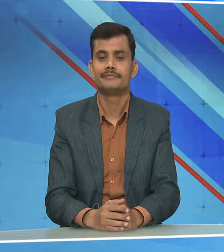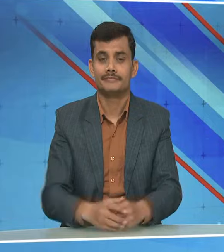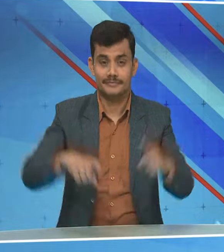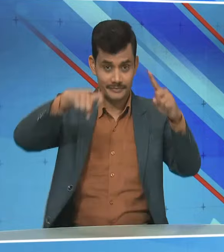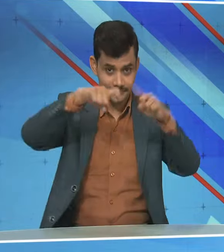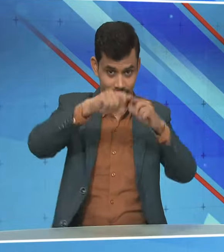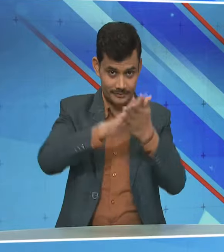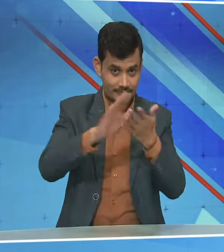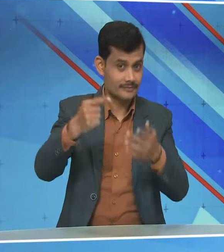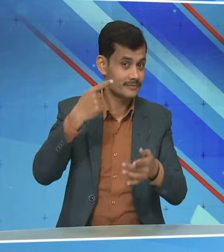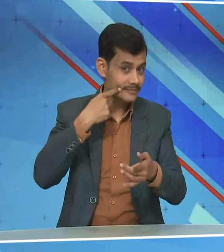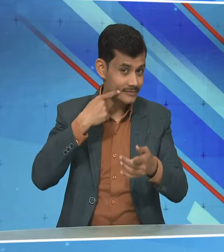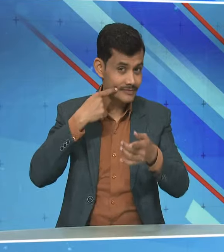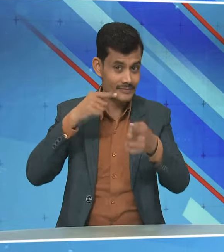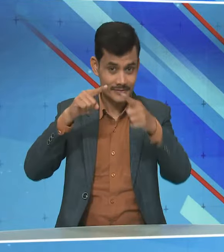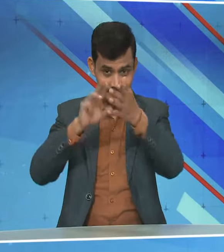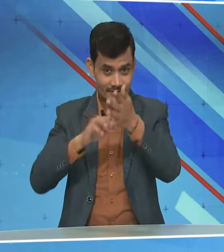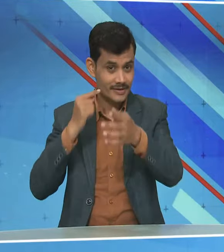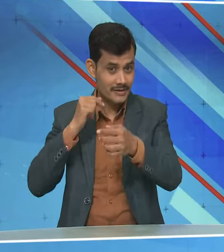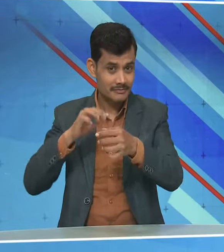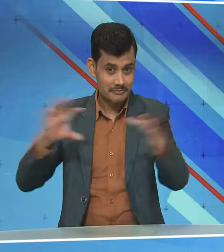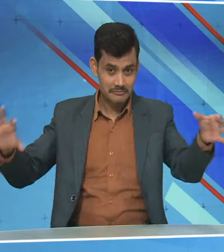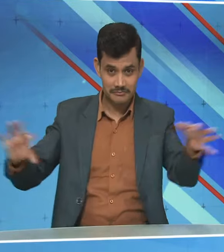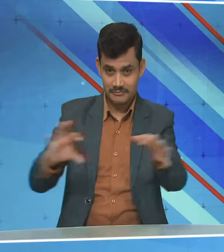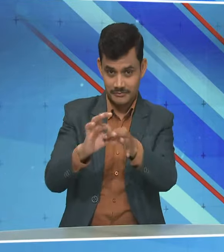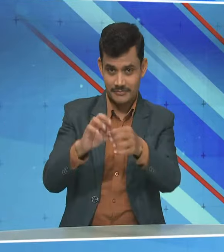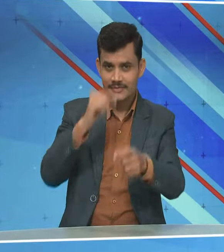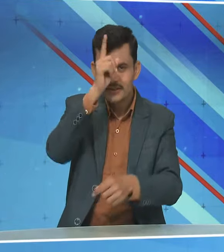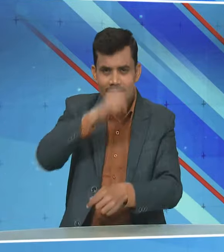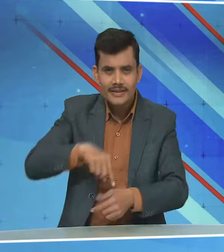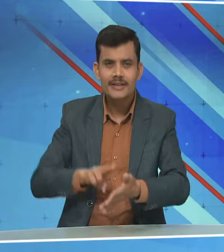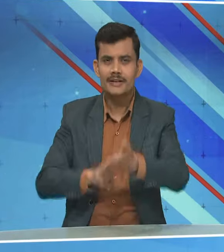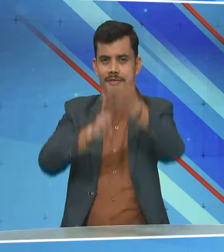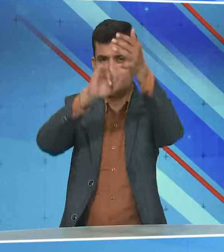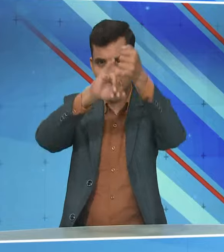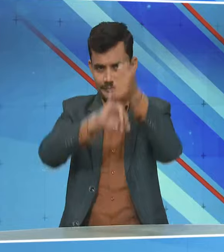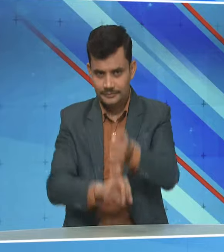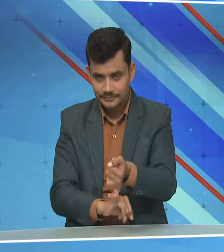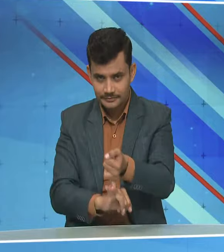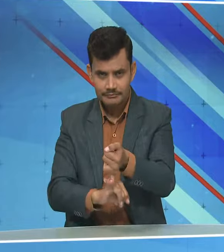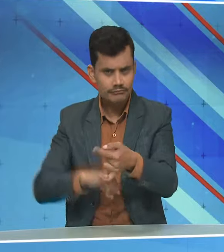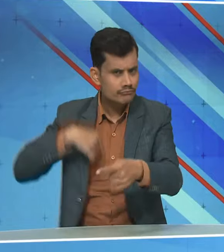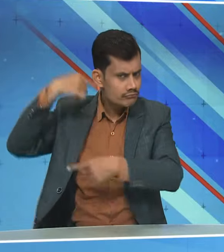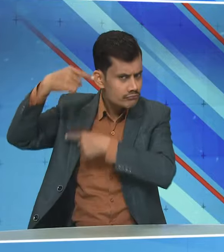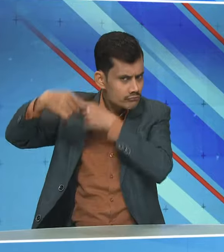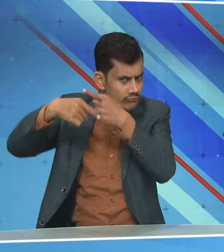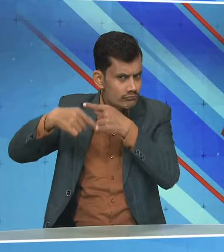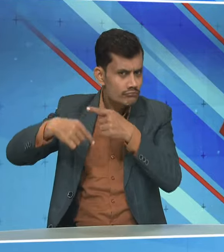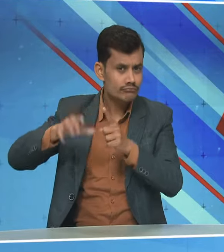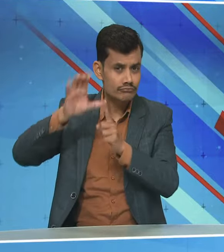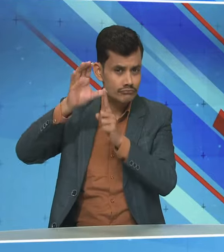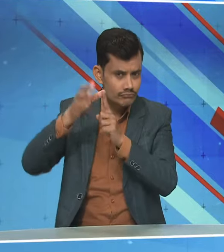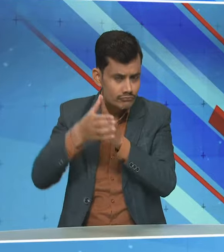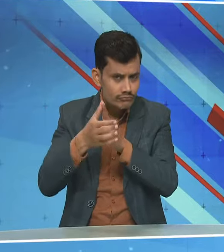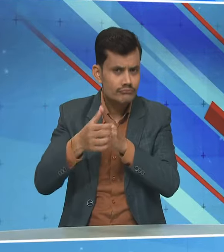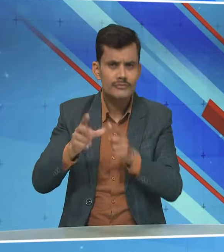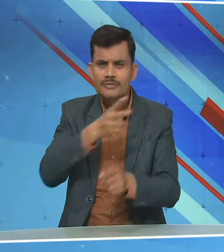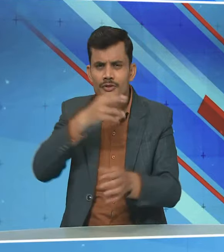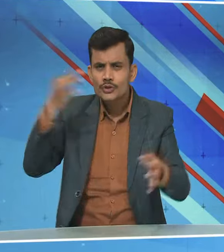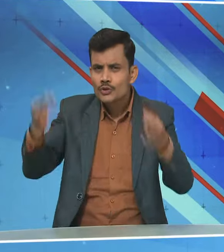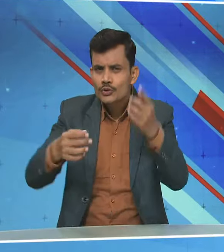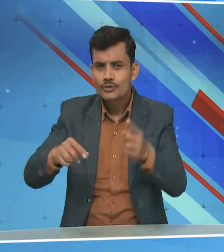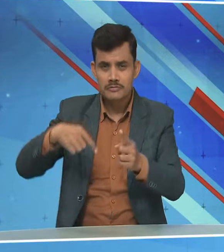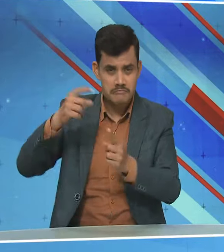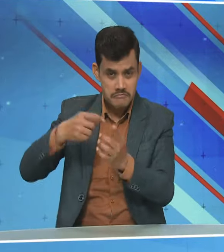काशी तमिल संगमम भारत के उत्तर और दक्षन के बीच एतिहासिक और सब्वितागत